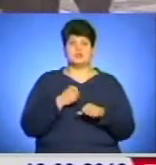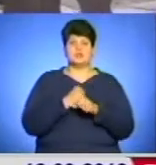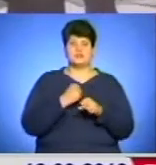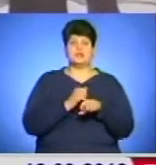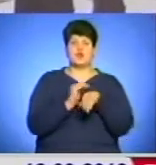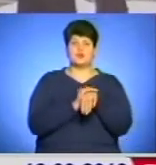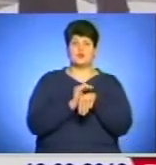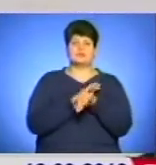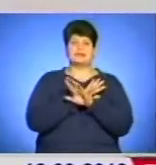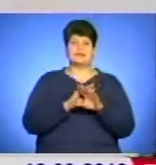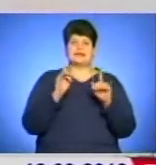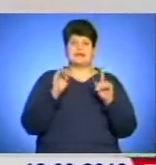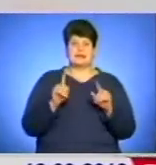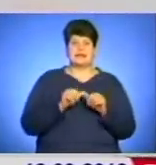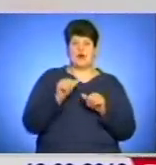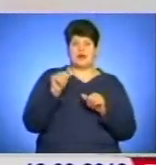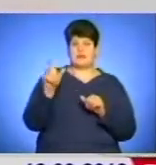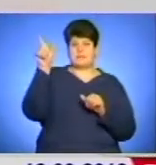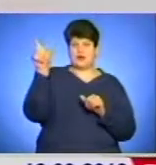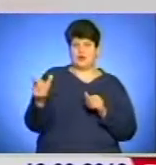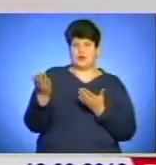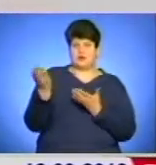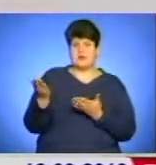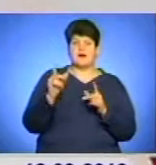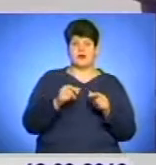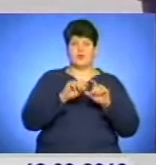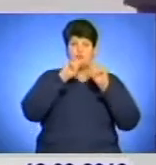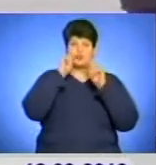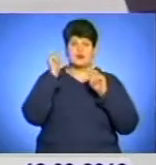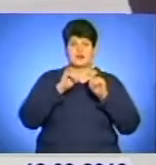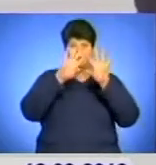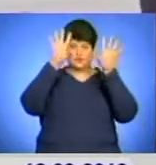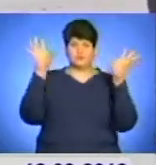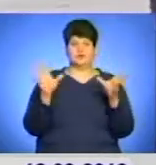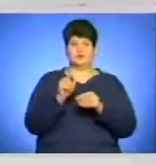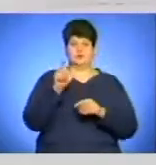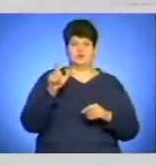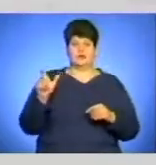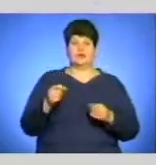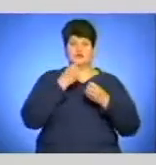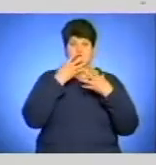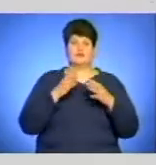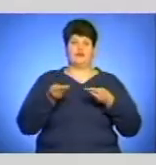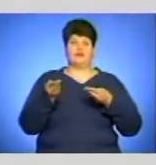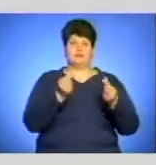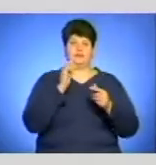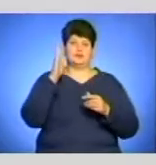добрішими не лише окремих людей, а й країну загалом, що позитивно вплине на її подальший розвиток.